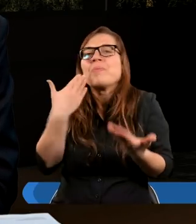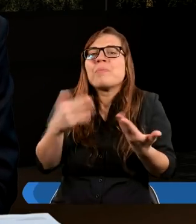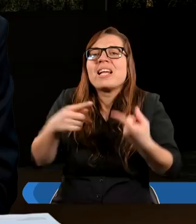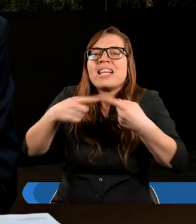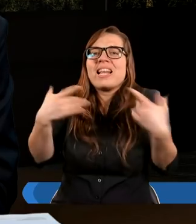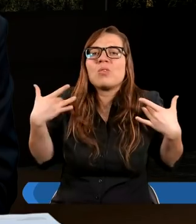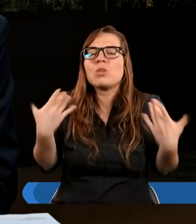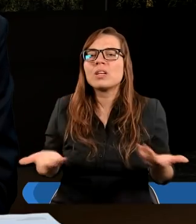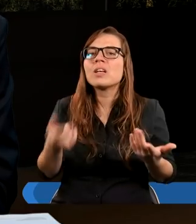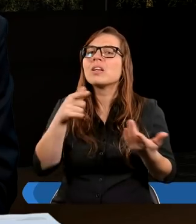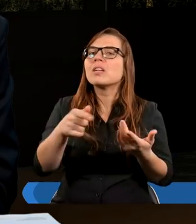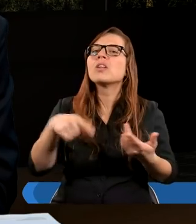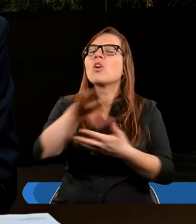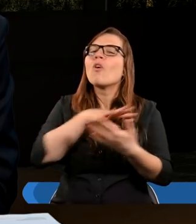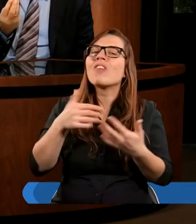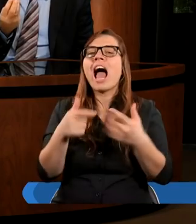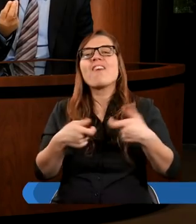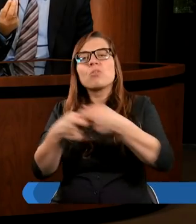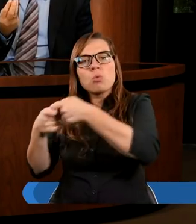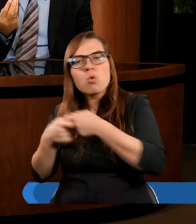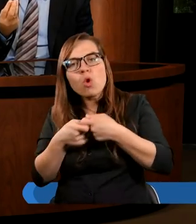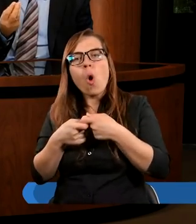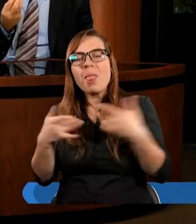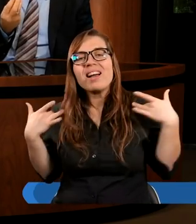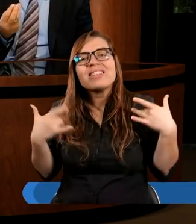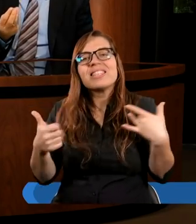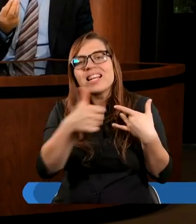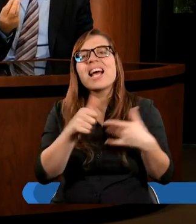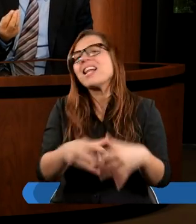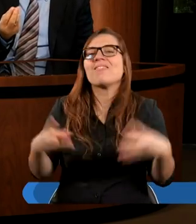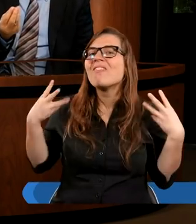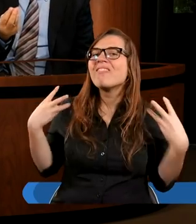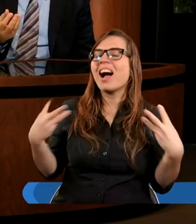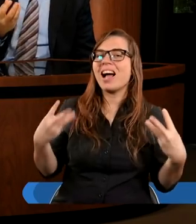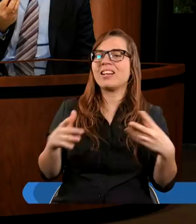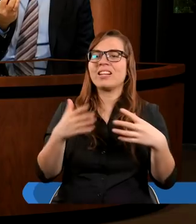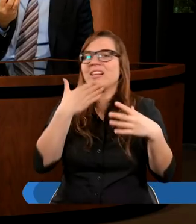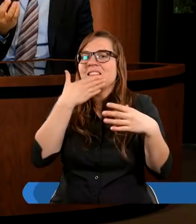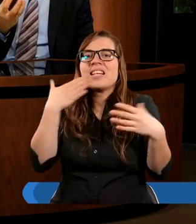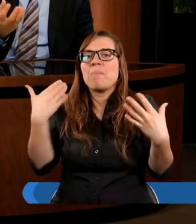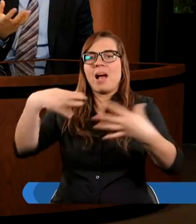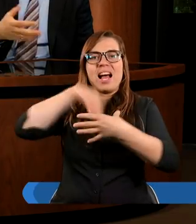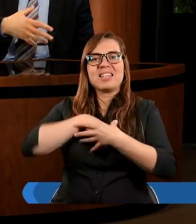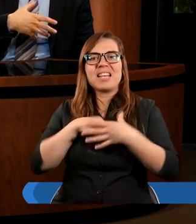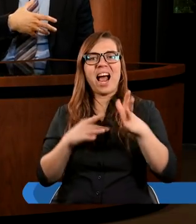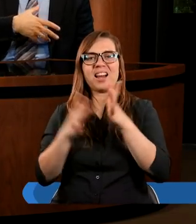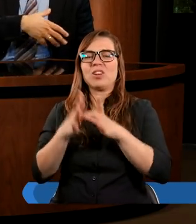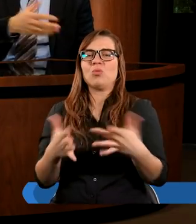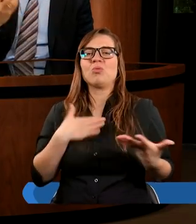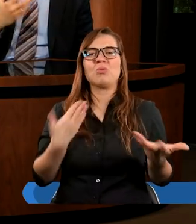funkcjonowania i do tworzenia w ogóle wspólnoty. I tak samo potem do budowania. Jeżeli tam w środku nie ma Chrystusa i atmosfera Chrystusa